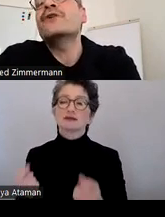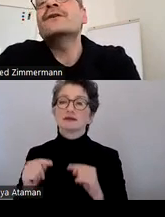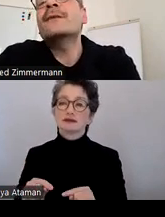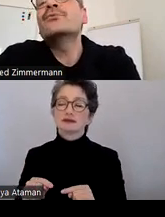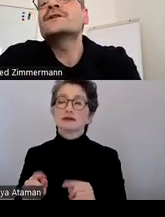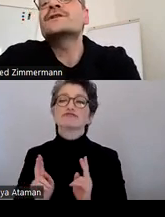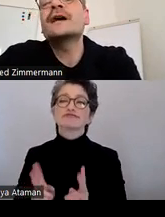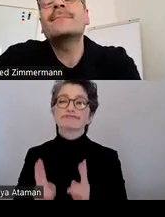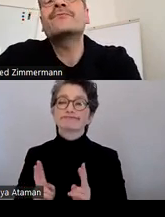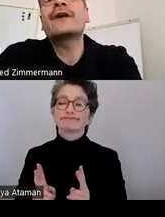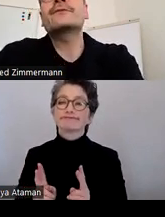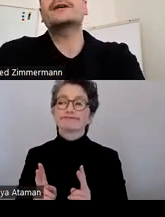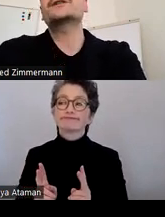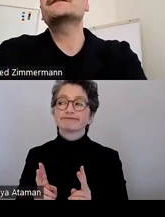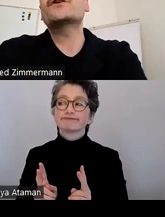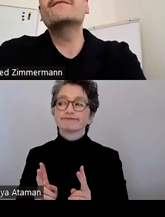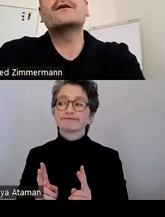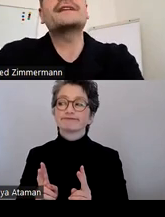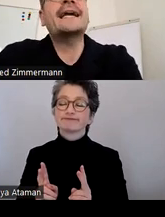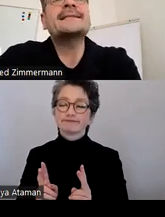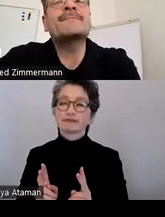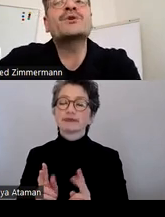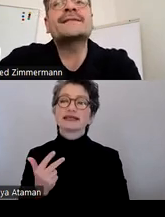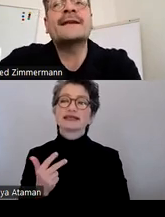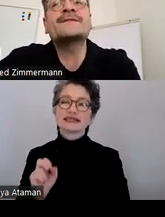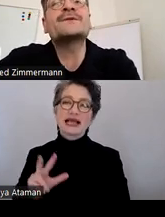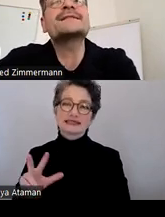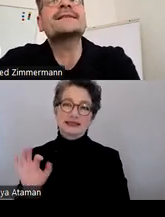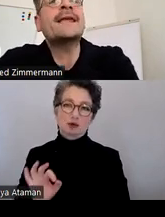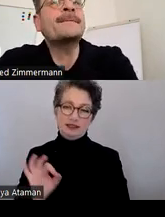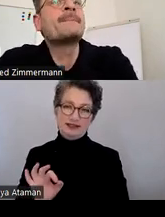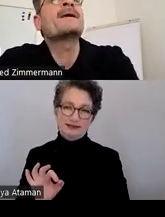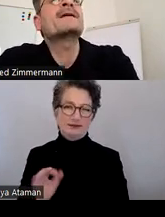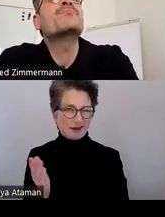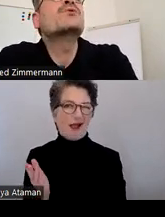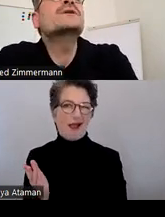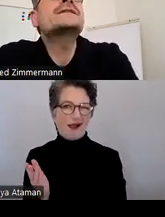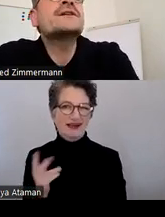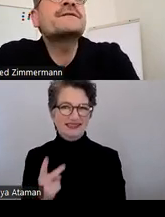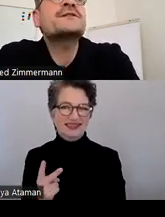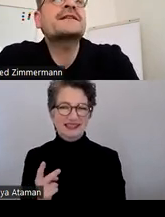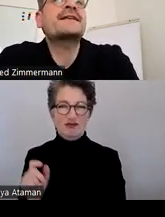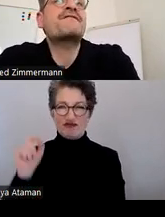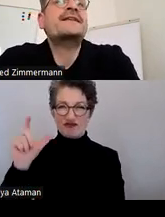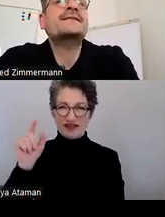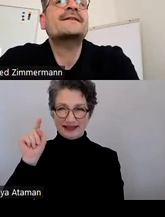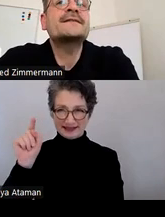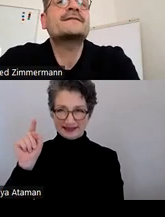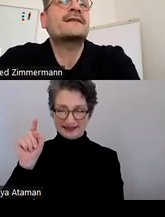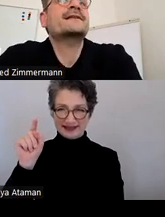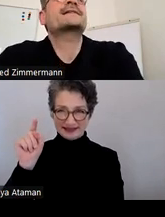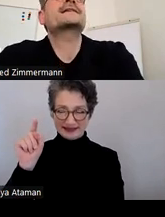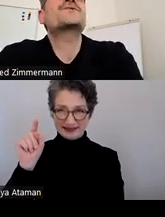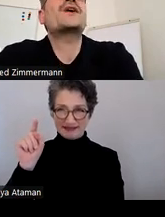bei dem Regular-Schnitt kommen wir auf 13 Prozent und Sie sehen, der Bolt-Schriftschnitt, der fette,